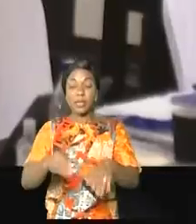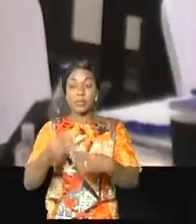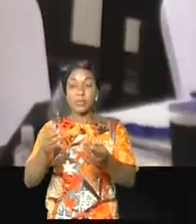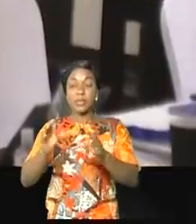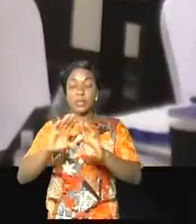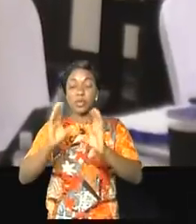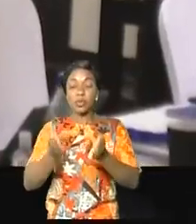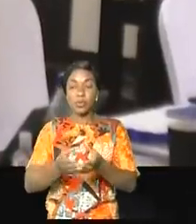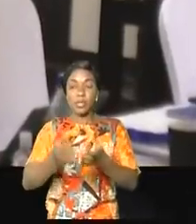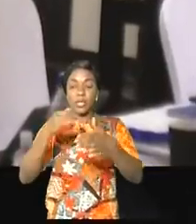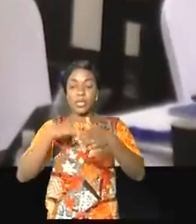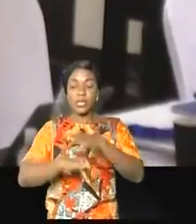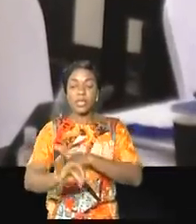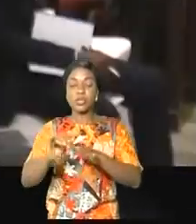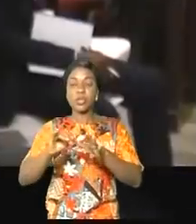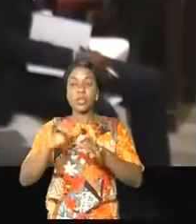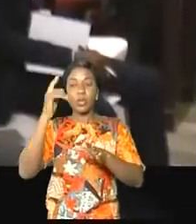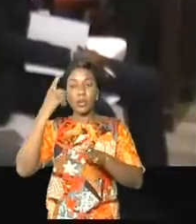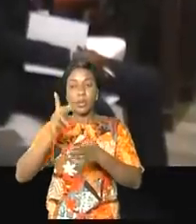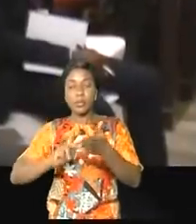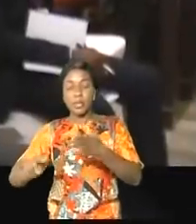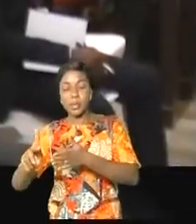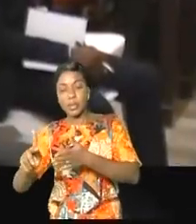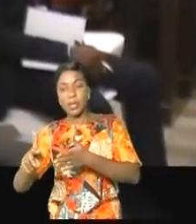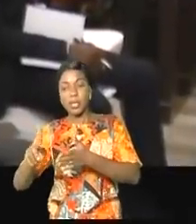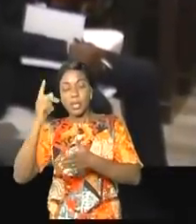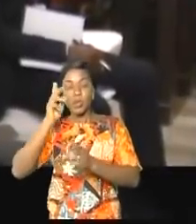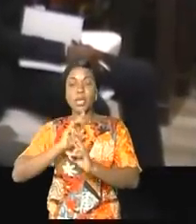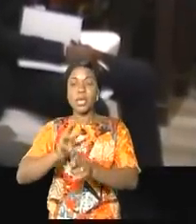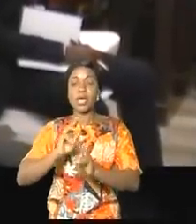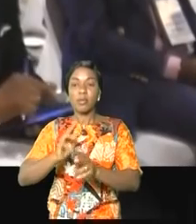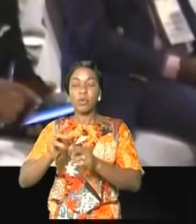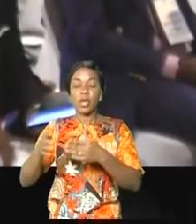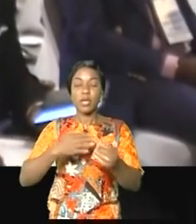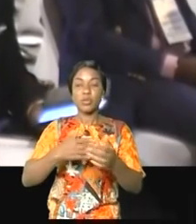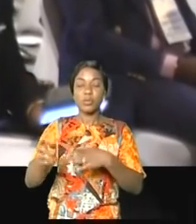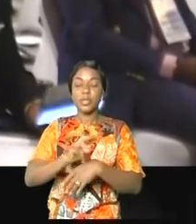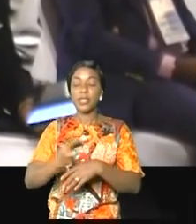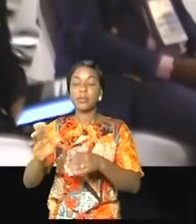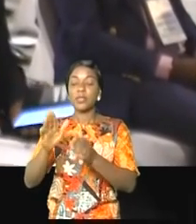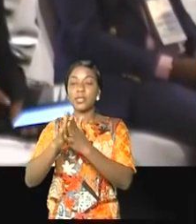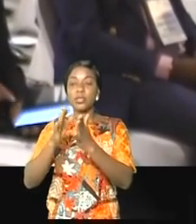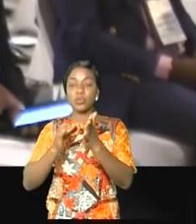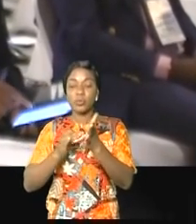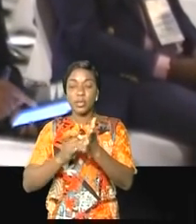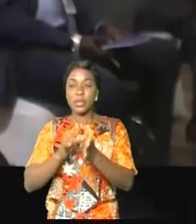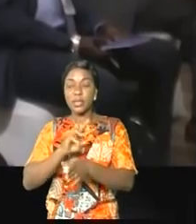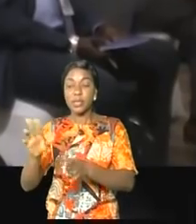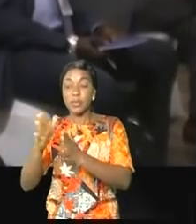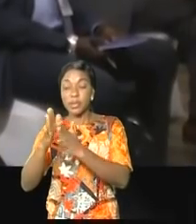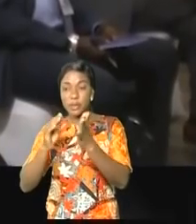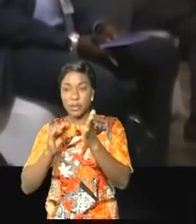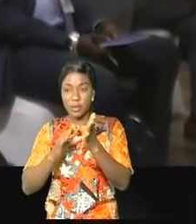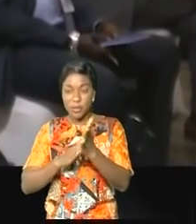et d'intégration des améliorations des parties prenantes au rapport assoupli 2018-2019 et premier